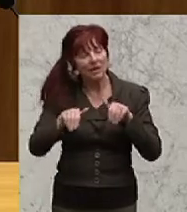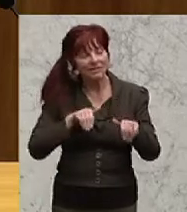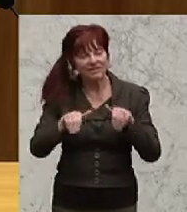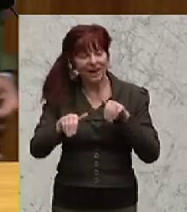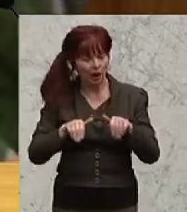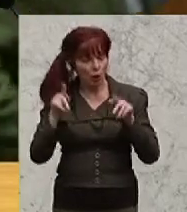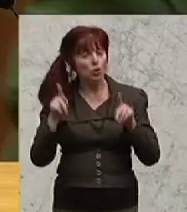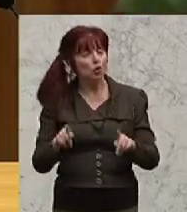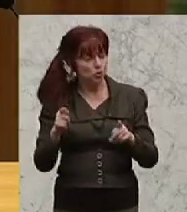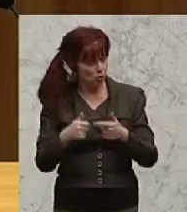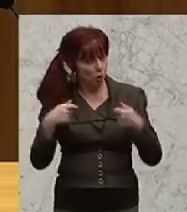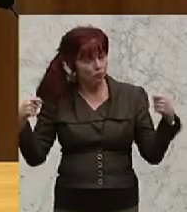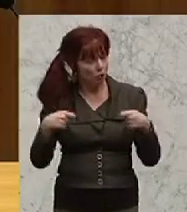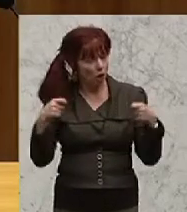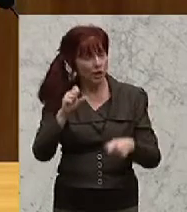Aufklärungsquote.